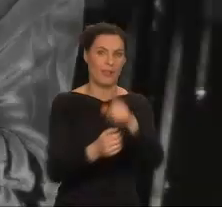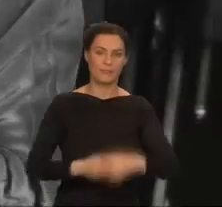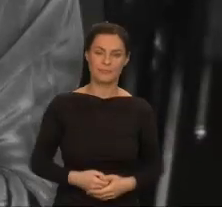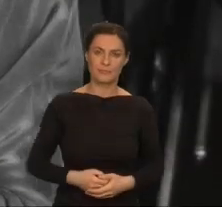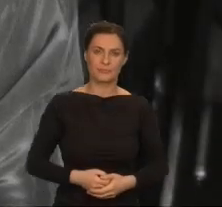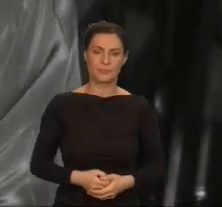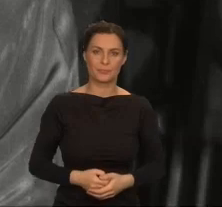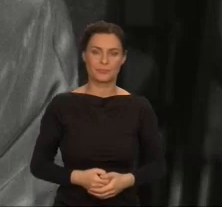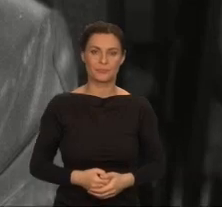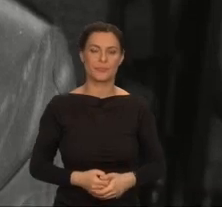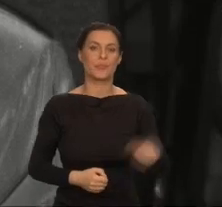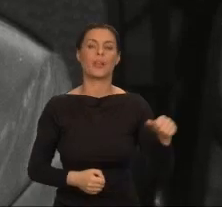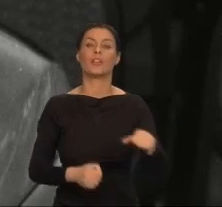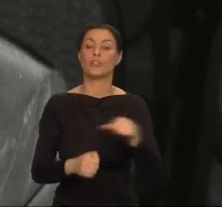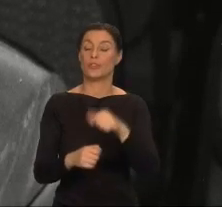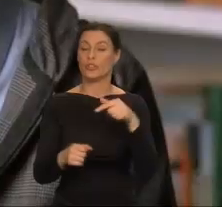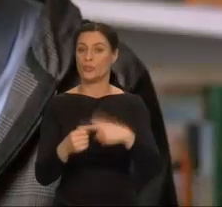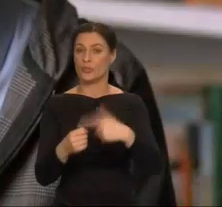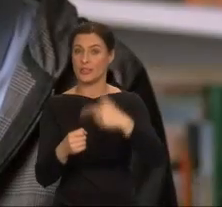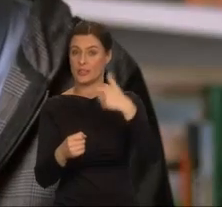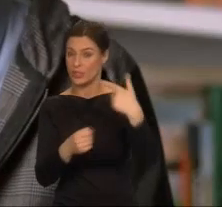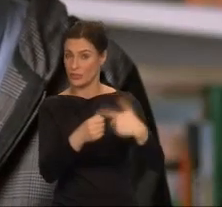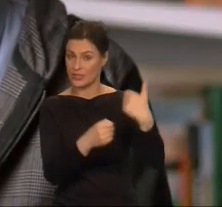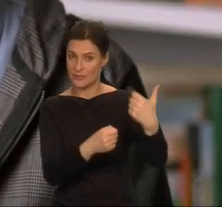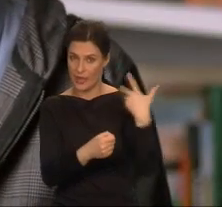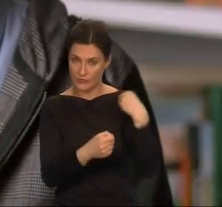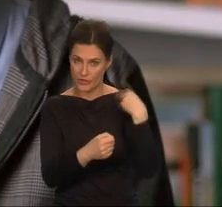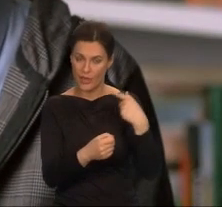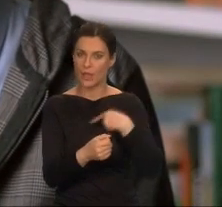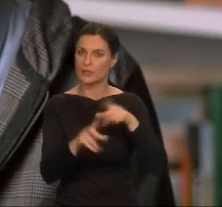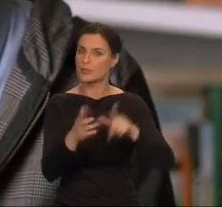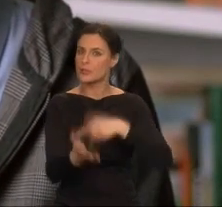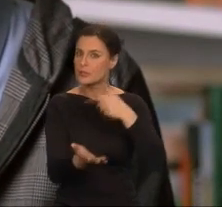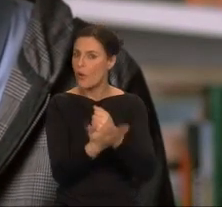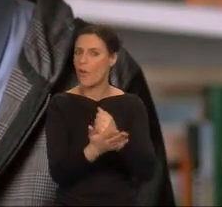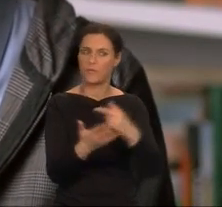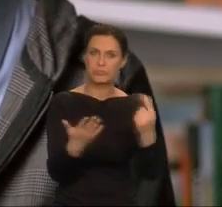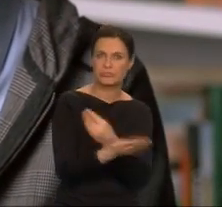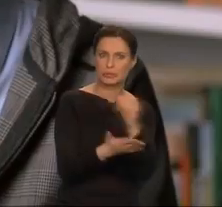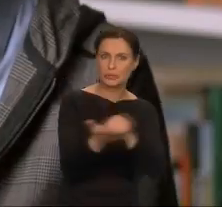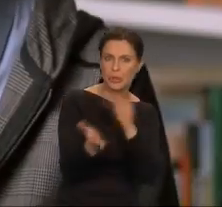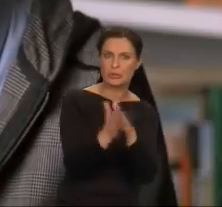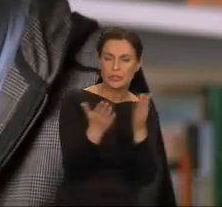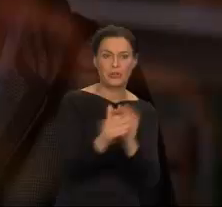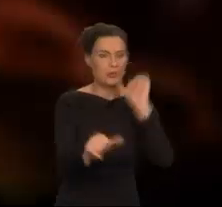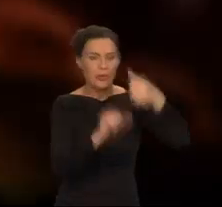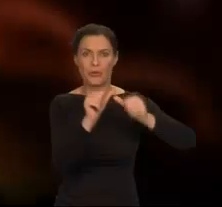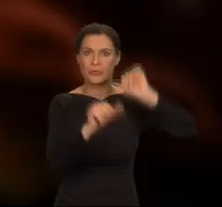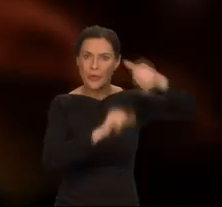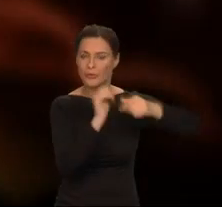Na przełomie XX i XXI wieku znów ma świetną passę. Co roku wydaje książkę.